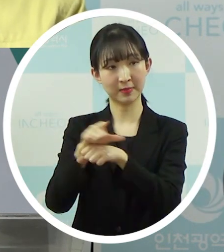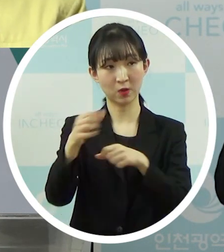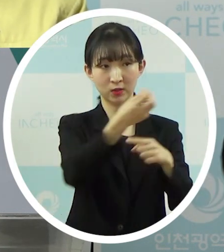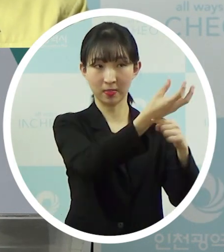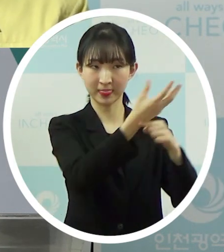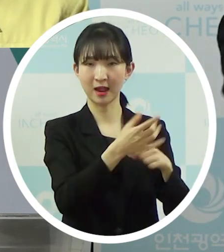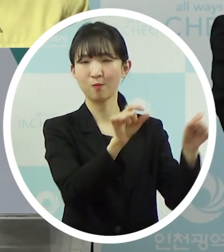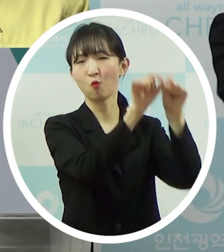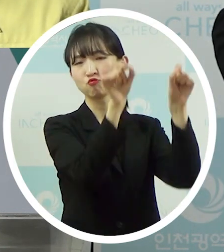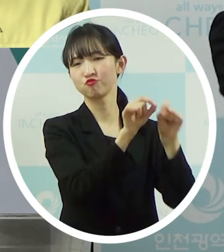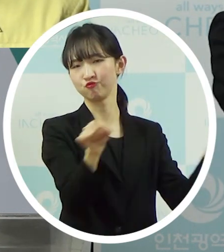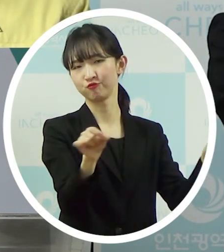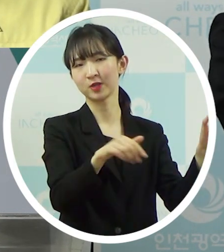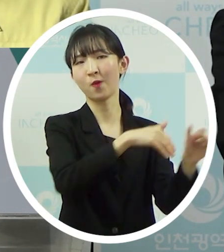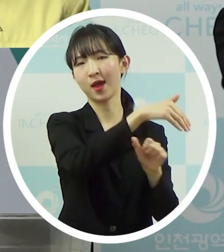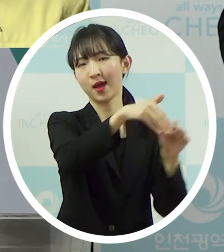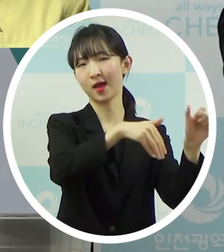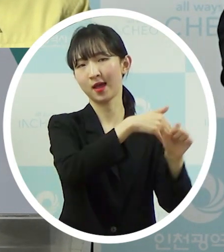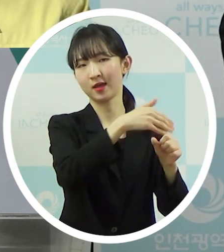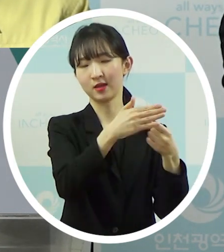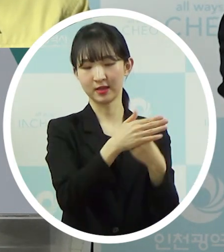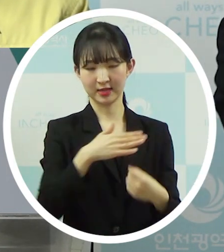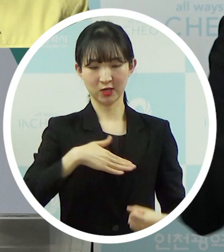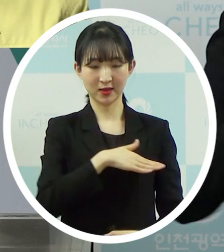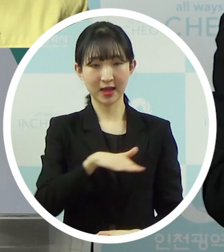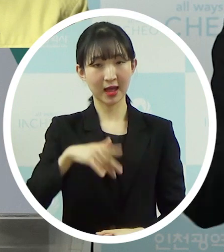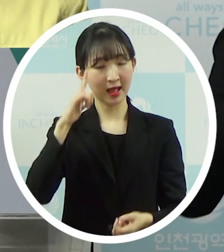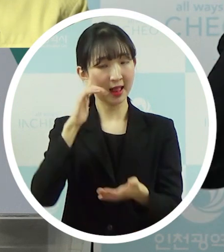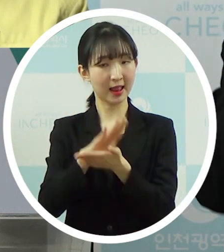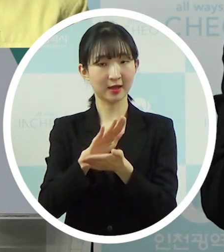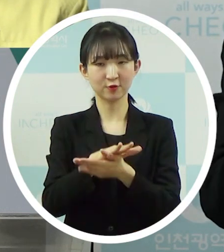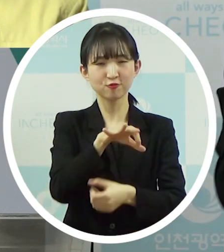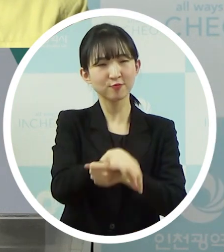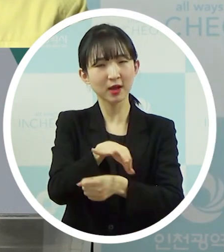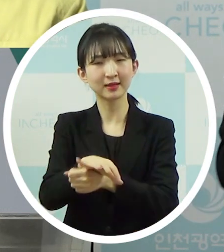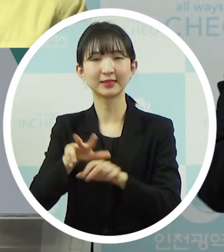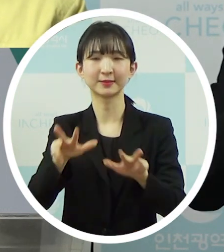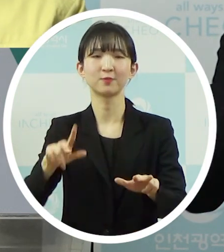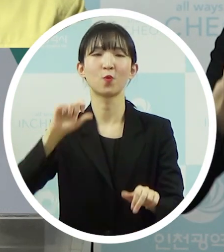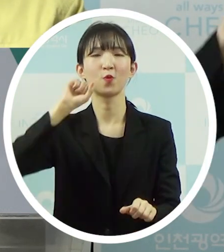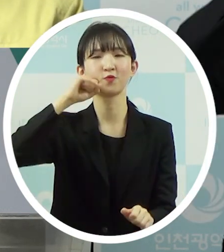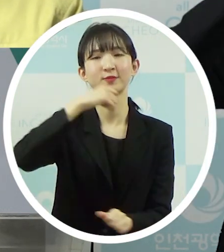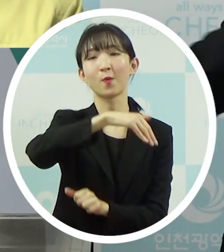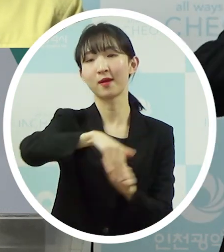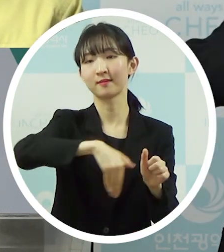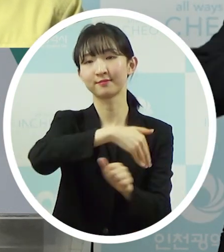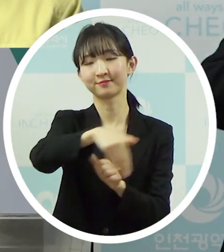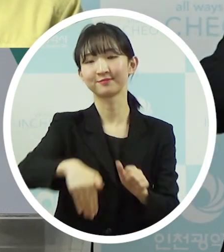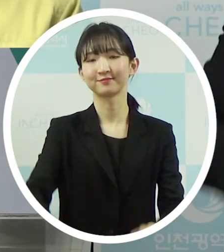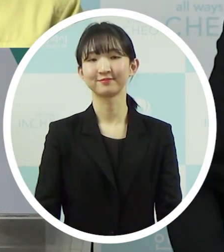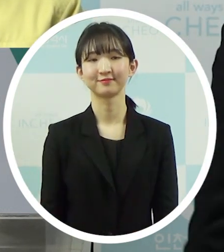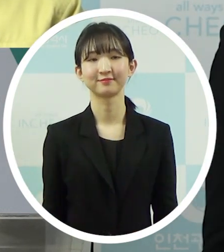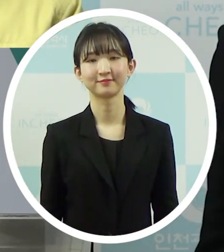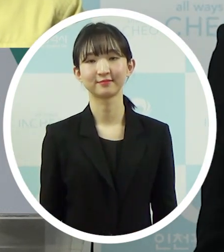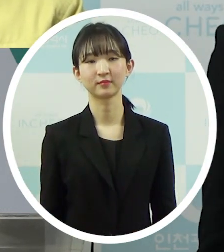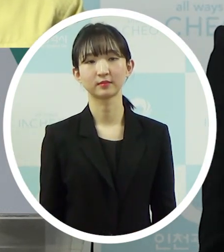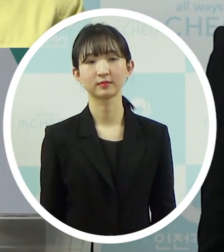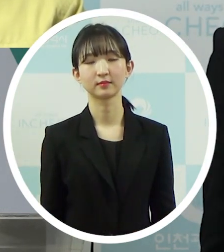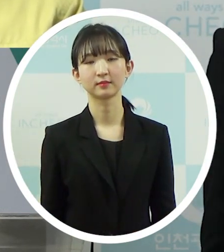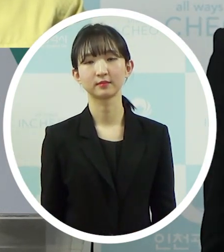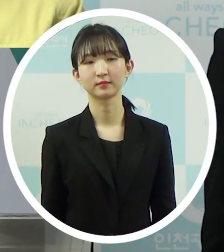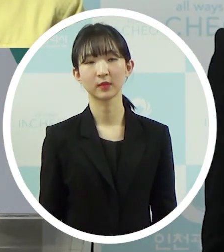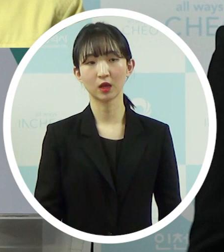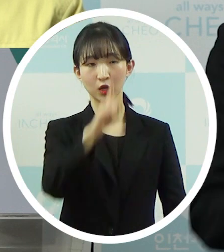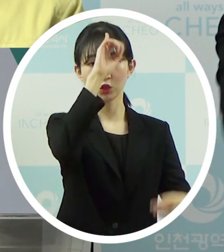고려를 하고 있는 그런 상황이라서 자치단체가 구입하고 있는 부분은 잘 안되고 있는 그런 상황이고요. 정부가